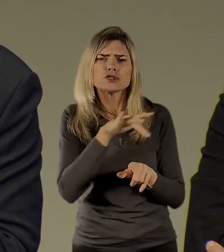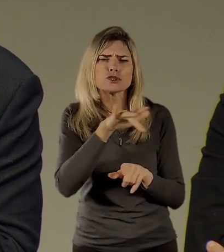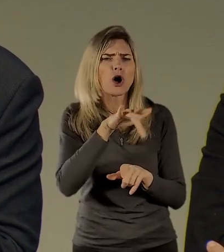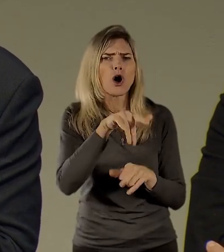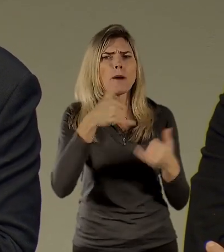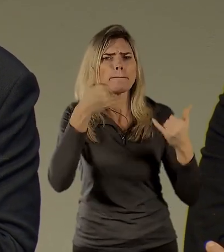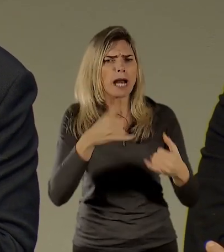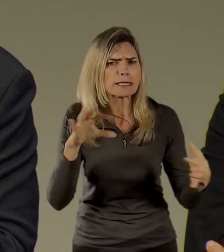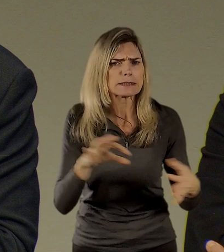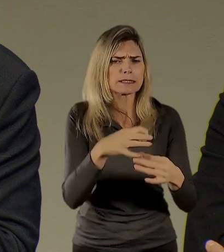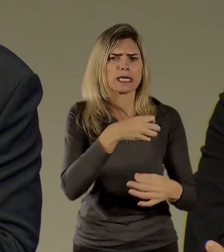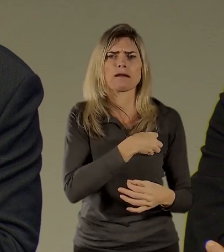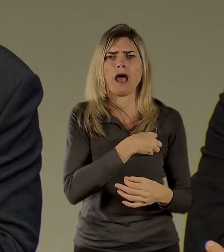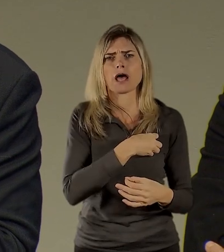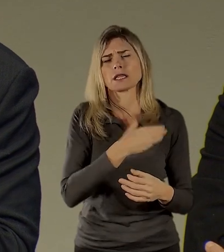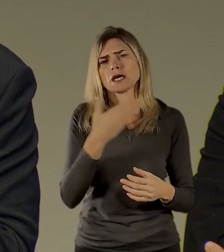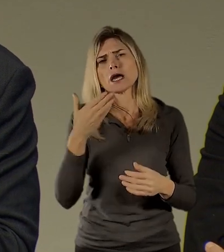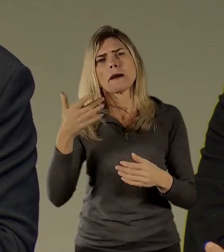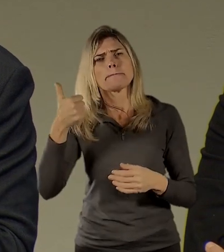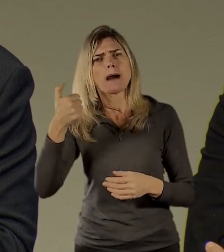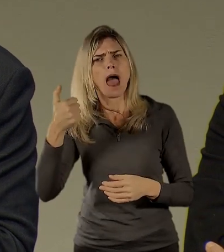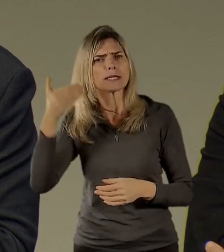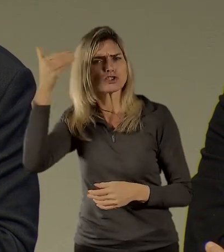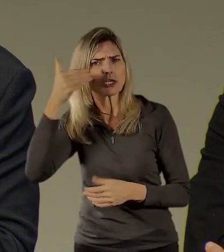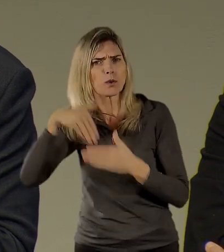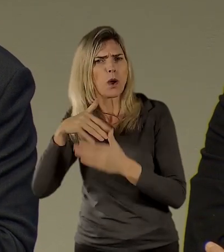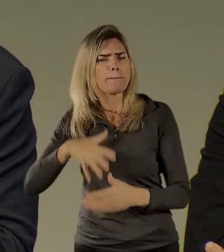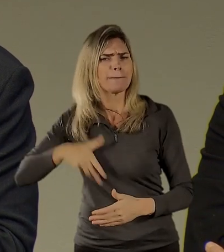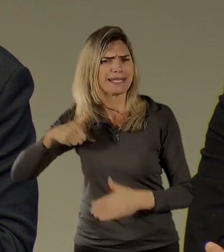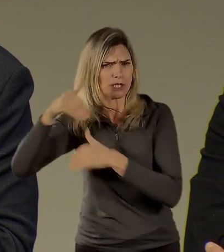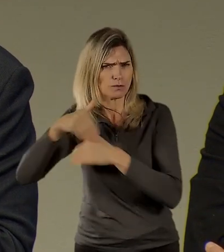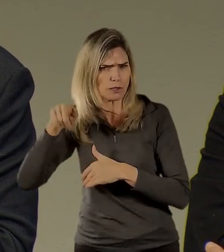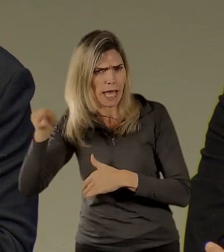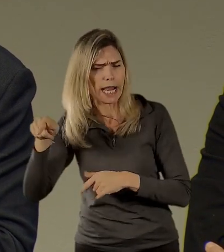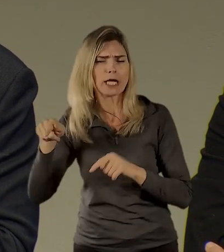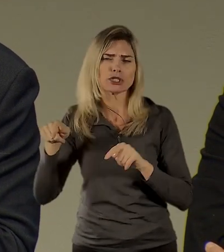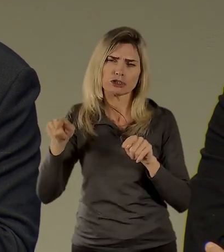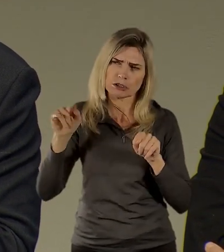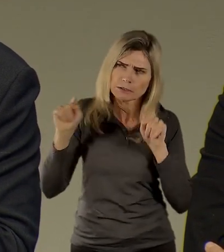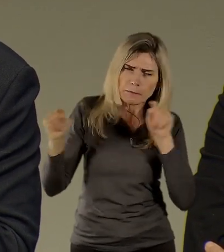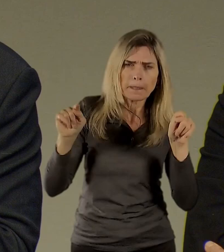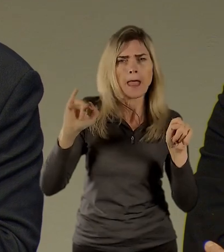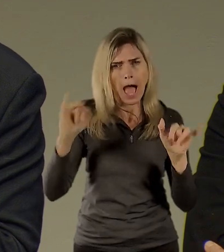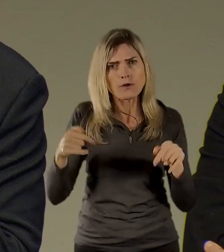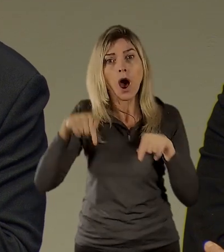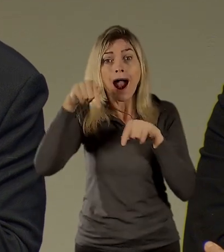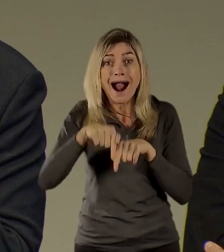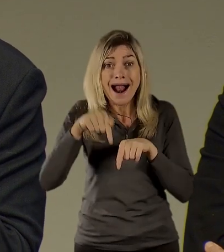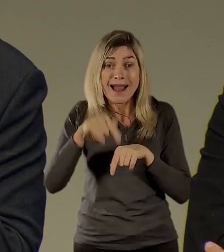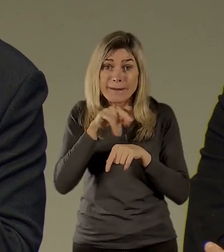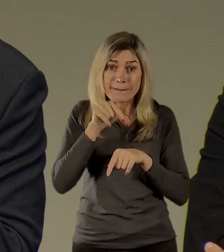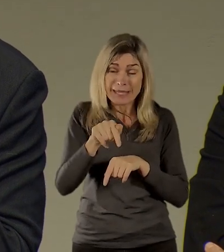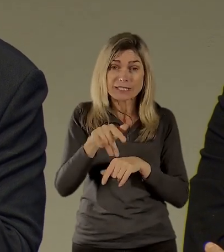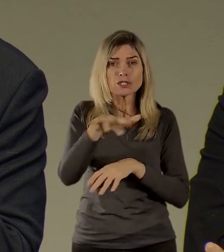řekl, s Pražským hradem, možná s Černínem, ale tam na to místo spíše chodí, bych řekl, právě Pražané, kteří chtějí si